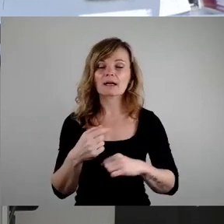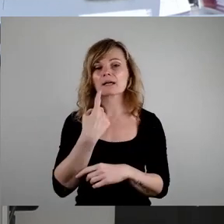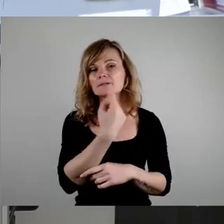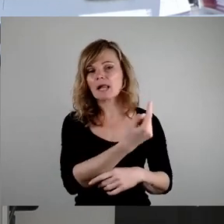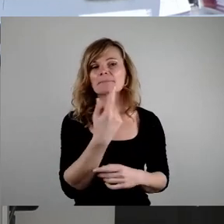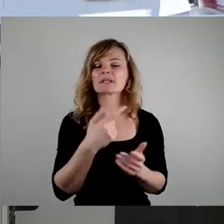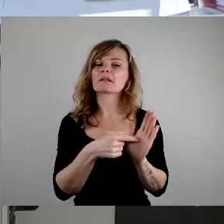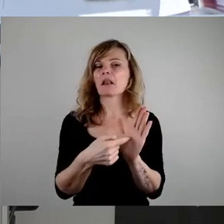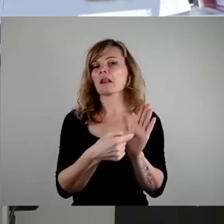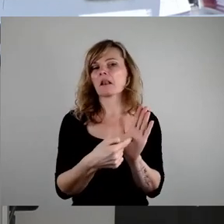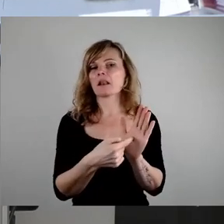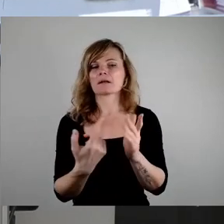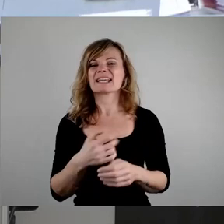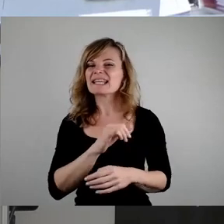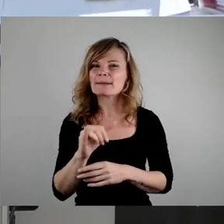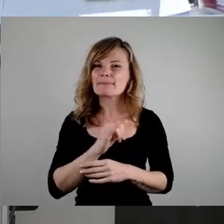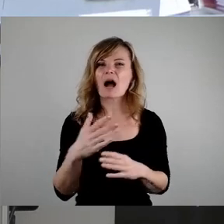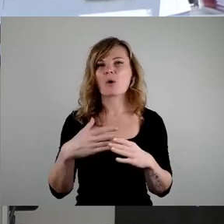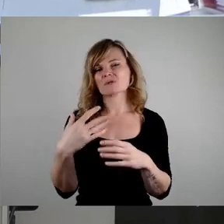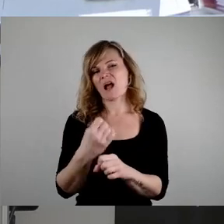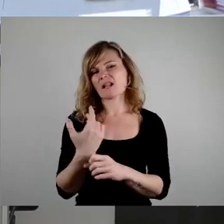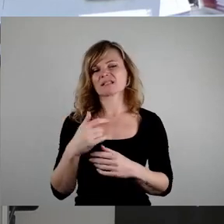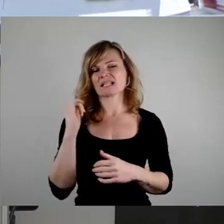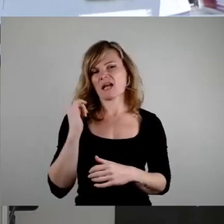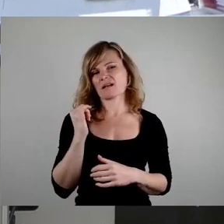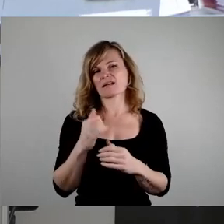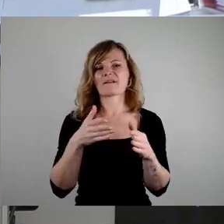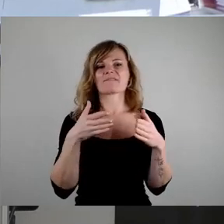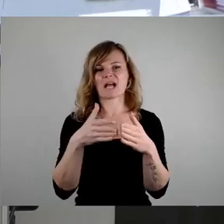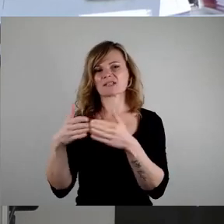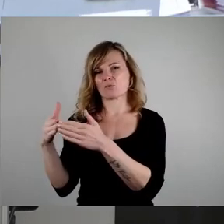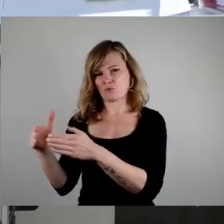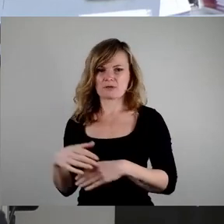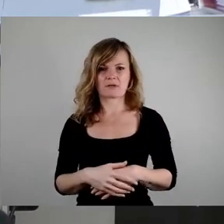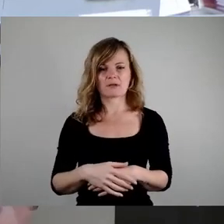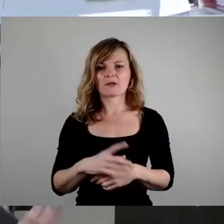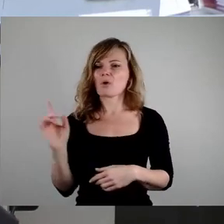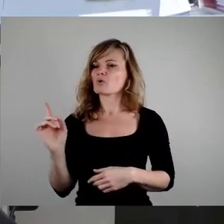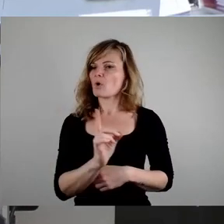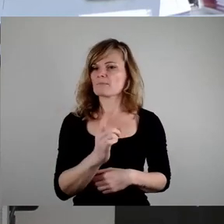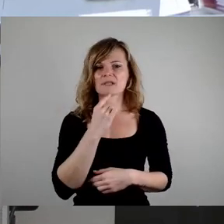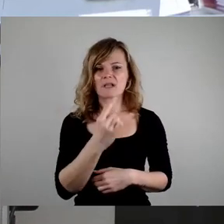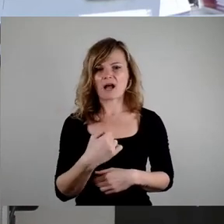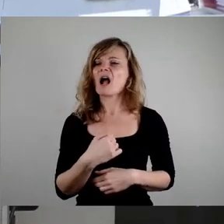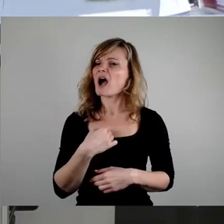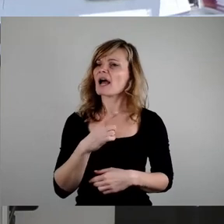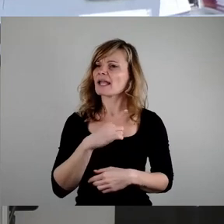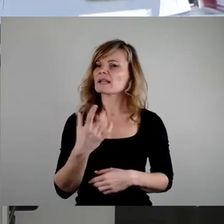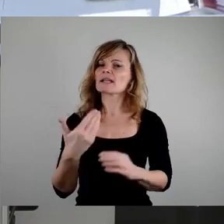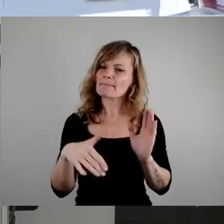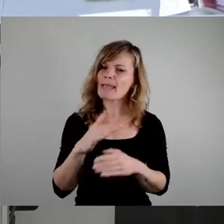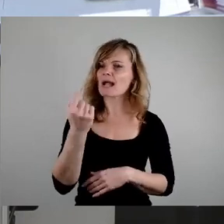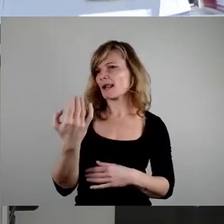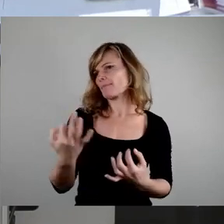Wenn die haushaltstragenden Fraktionen sich hier hinstellen und sagen, wir brauchen aber eigentlich mehr Geld, aber in den gesamten